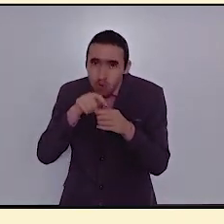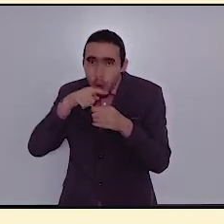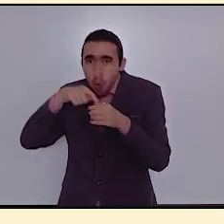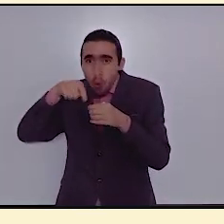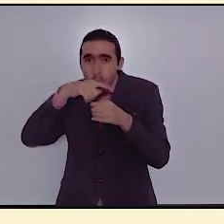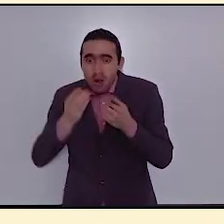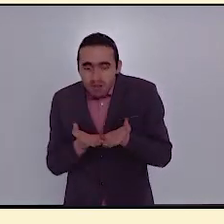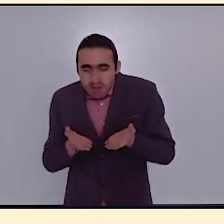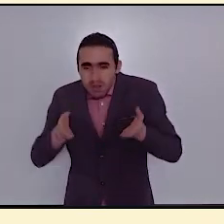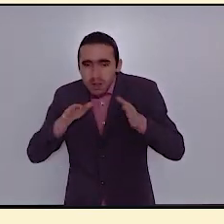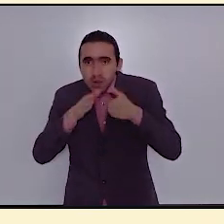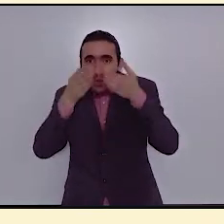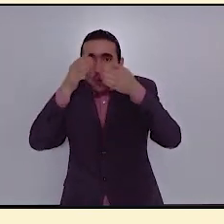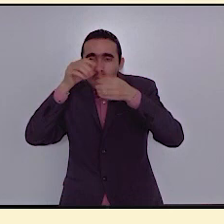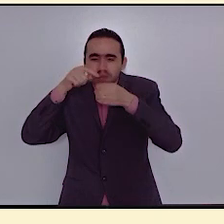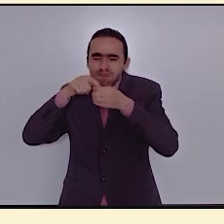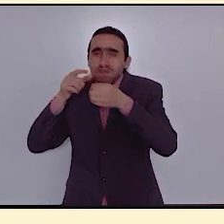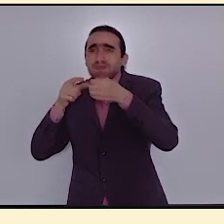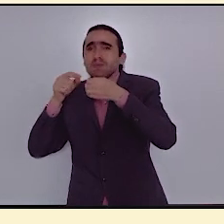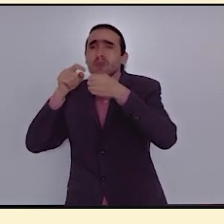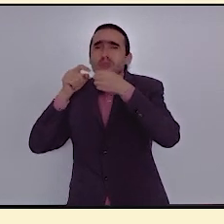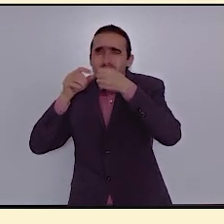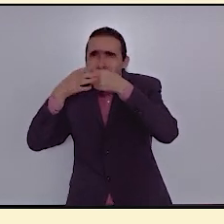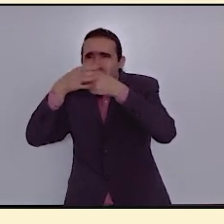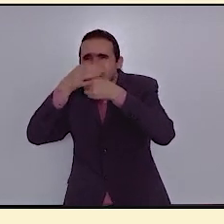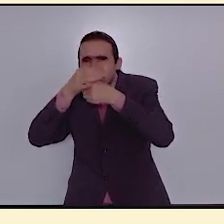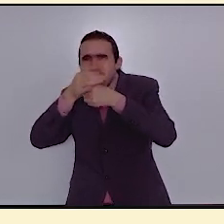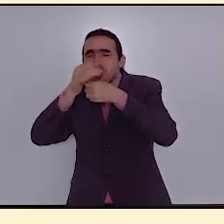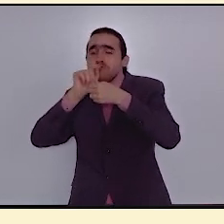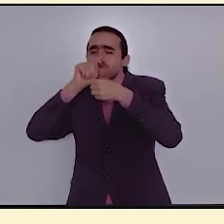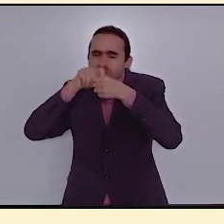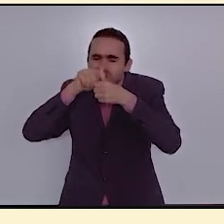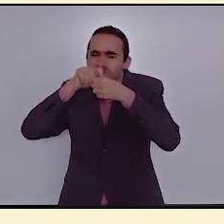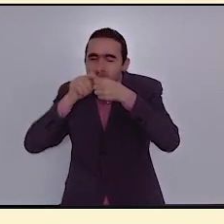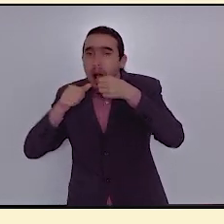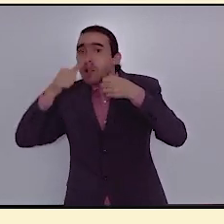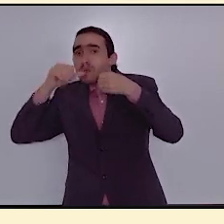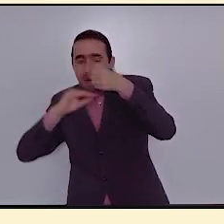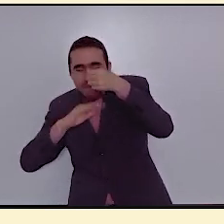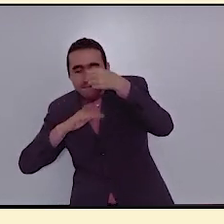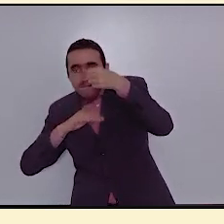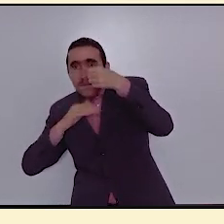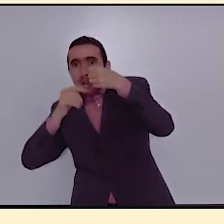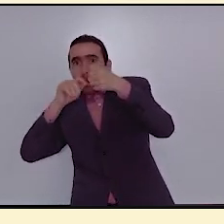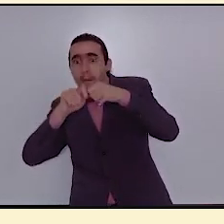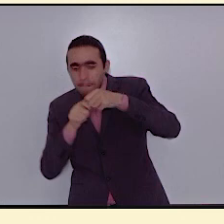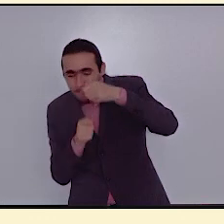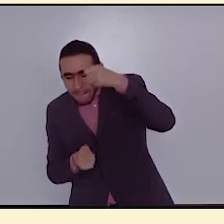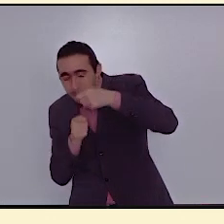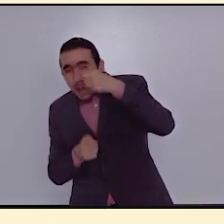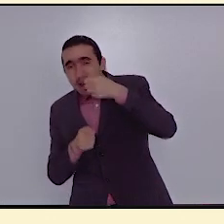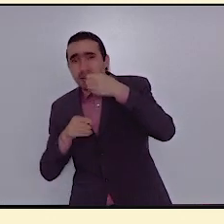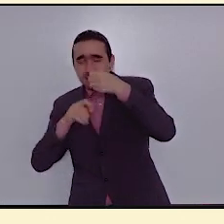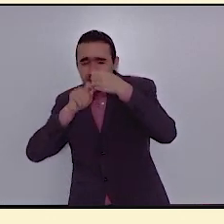والماء في قاع الزجاجة والغراب لا يستطيع أن يصل إلى الماء بمنقاره وقف